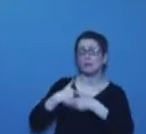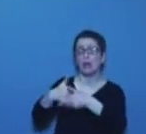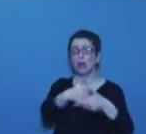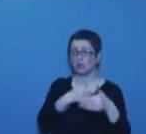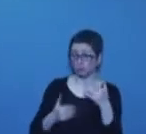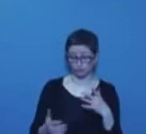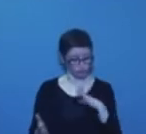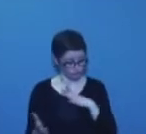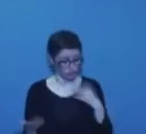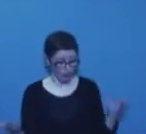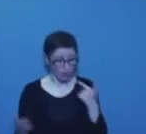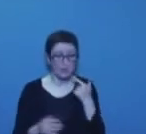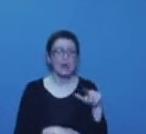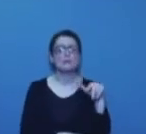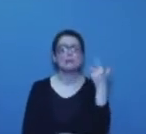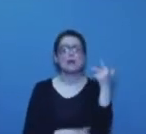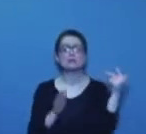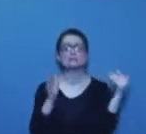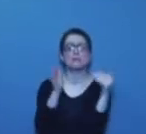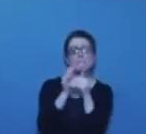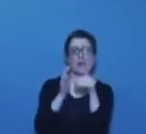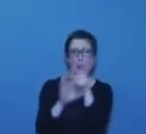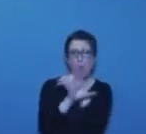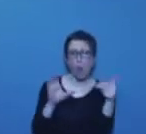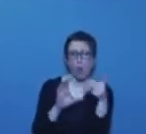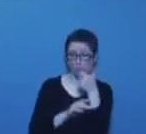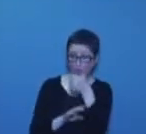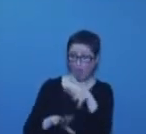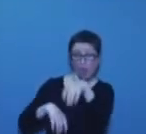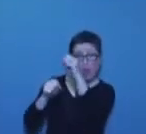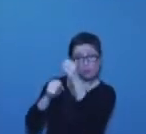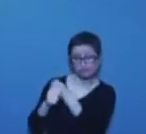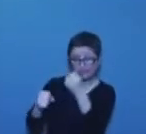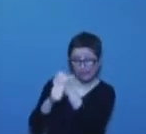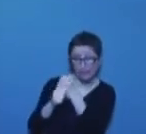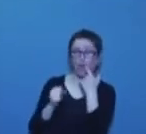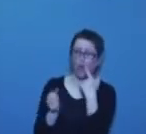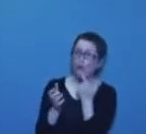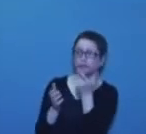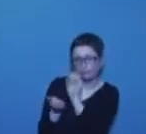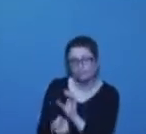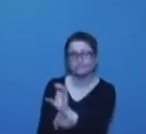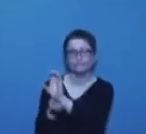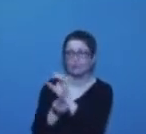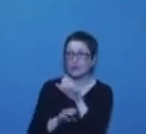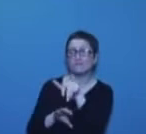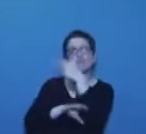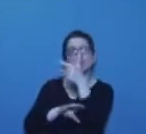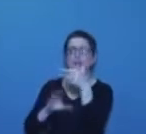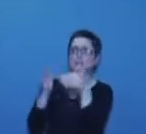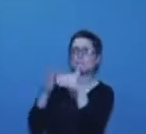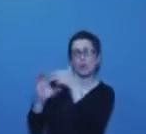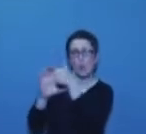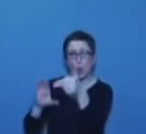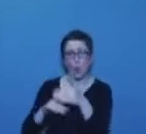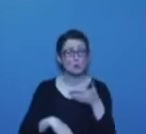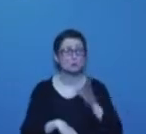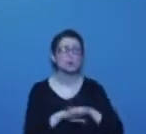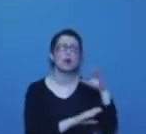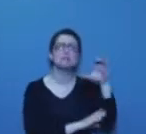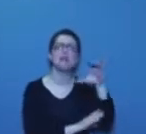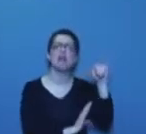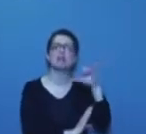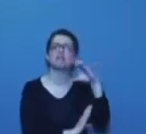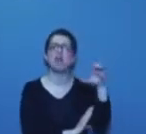13 000 euros par emploi créé avec les 35 heures. Et avec leur machin, là, le CICE,